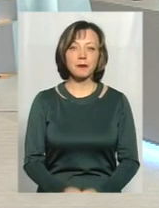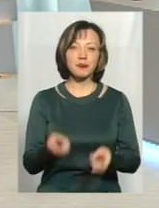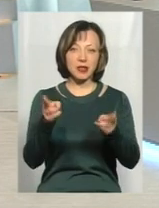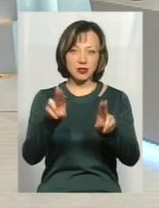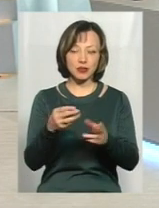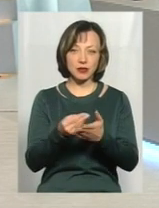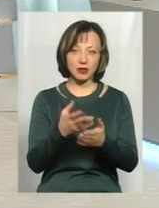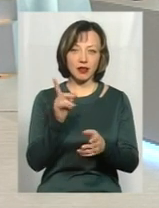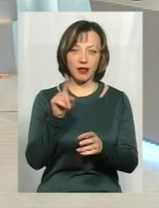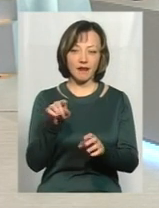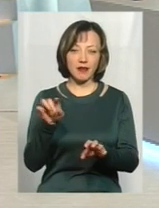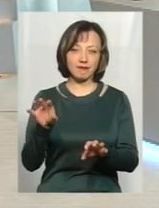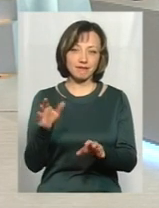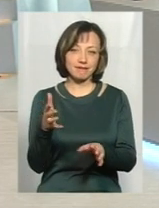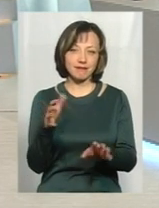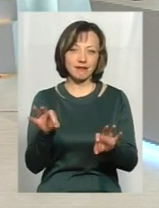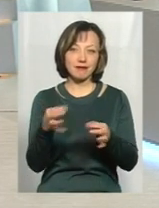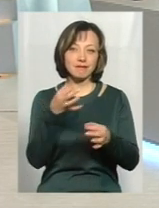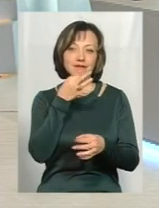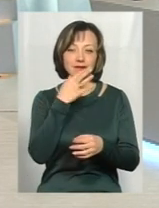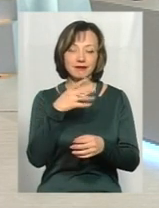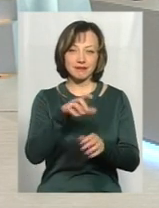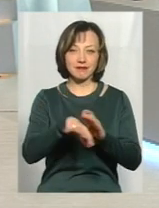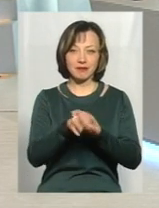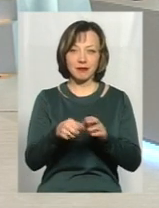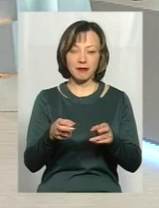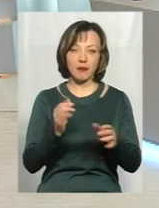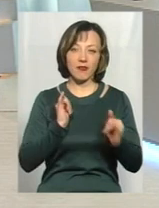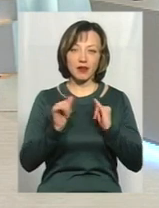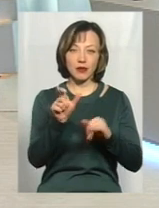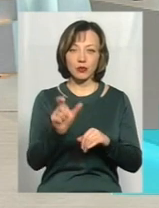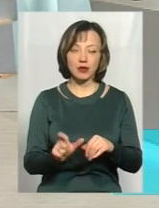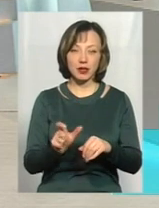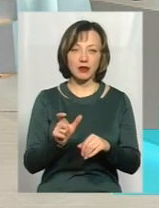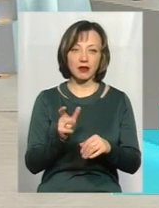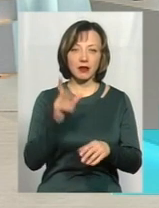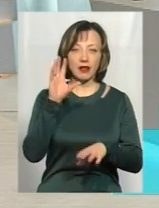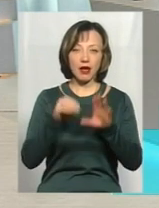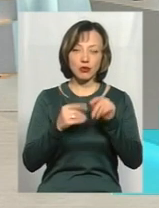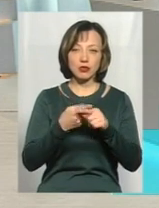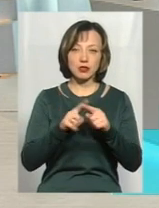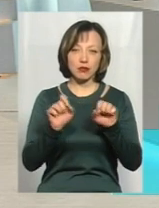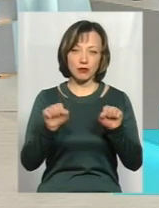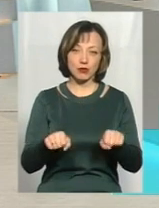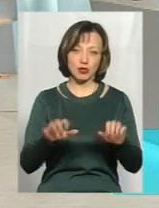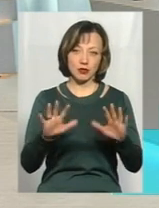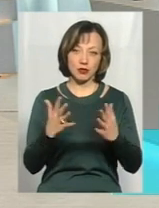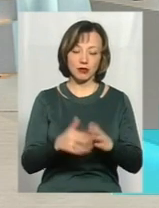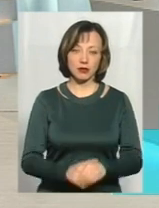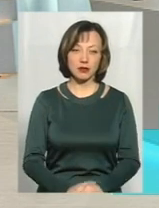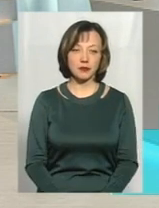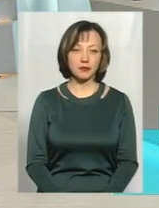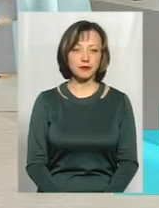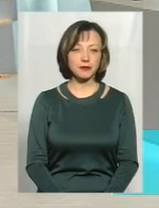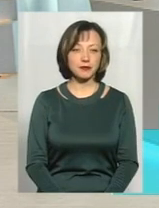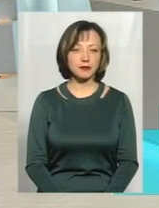вона навіть провокує, так? Так, це така поведінка людини, він нехтоє тим, що це може статися. тут